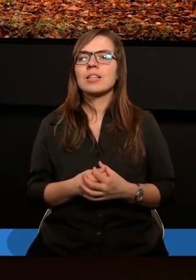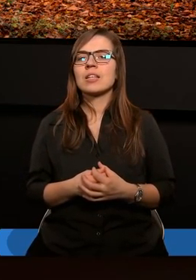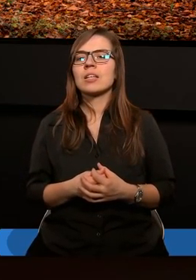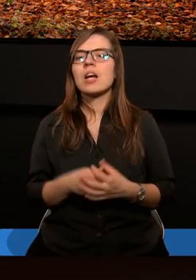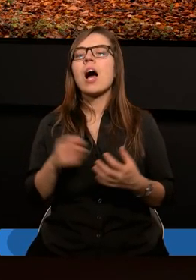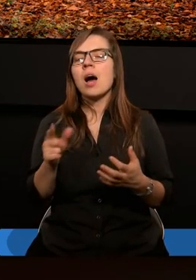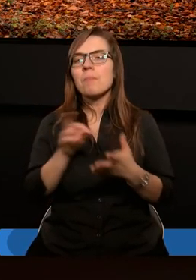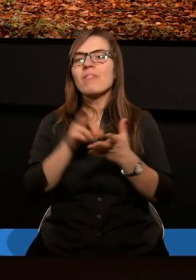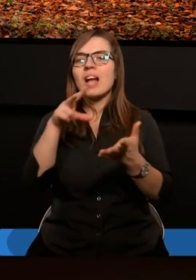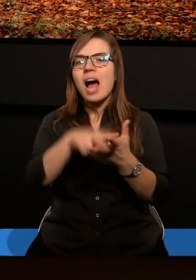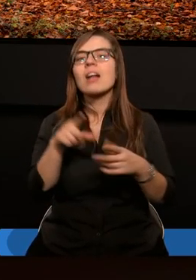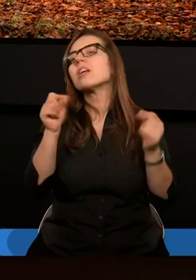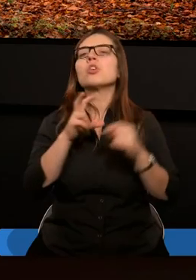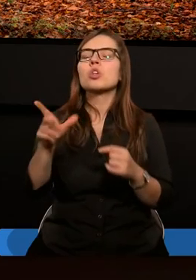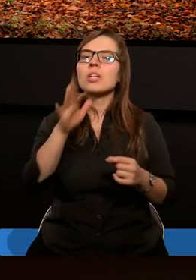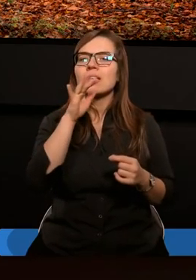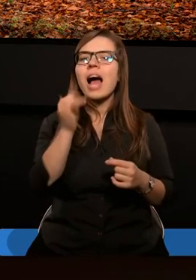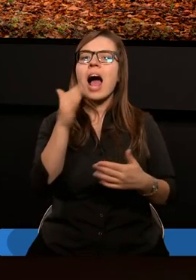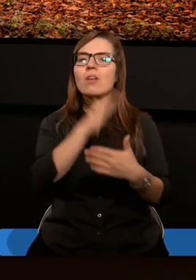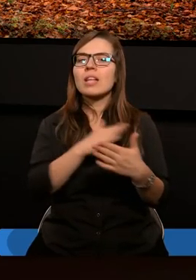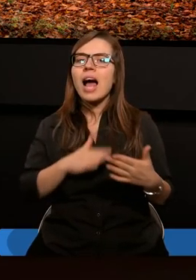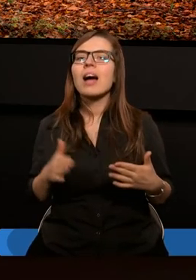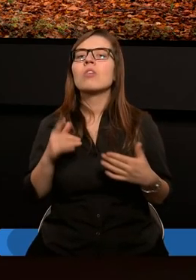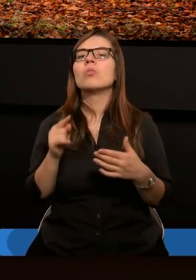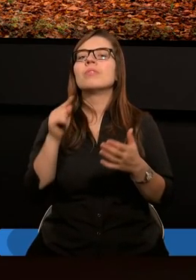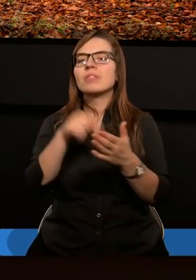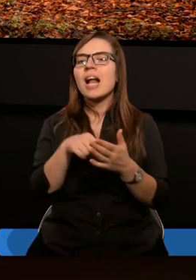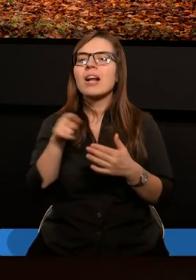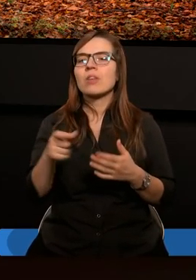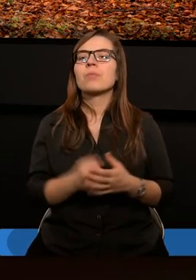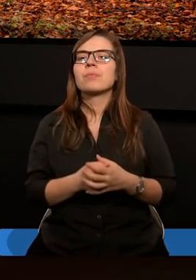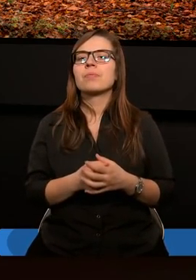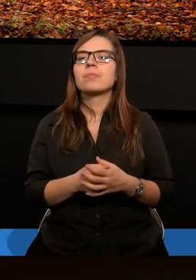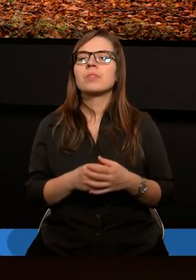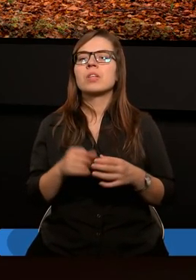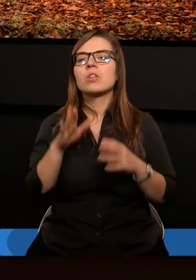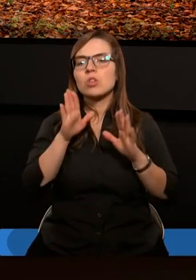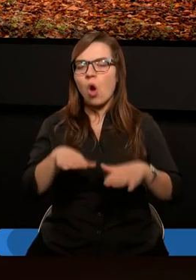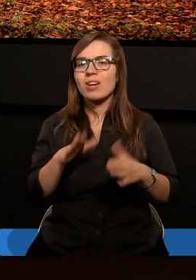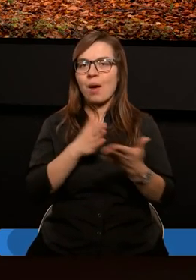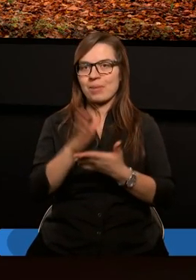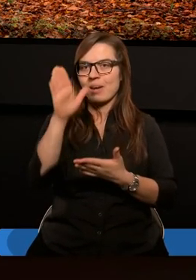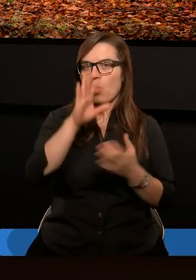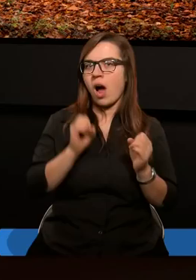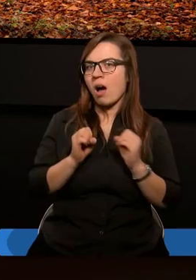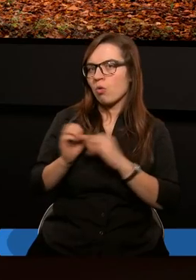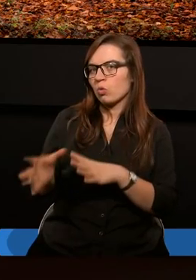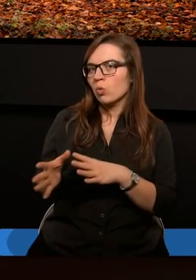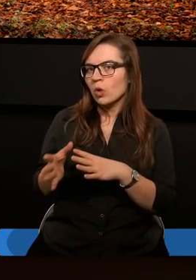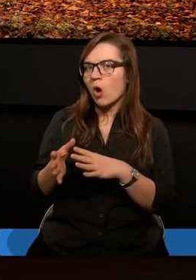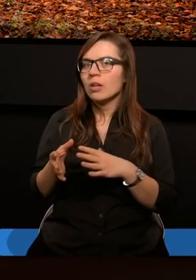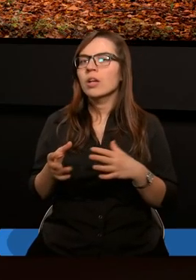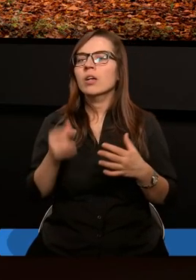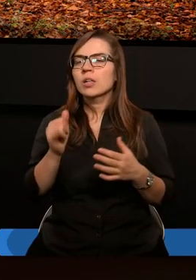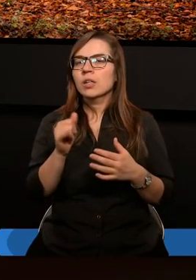No tak, nurtuje. Czy Izrael jako naród, Izrael etniczny, został przez Boga odrzucony? A